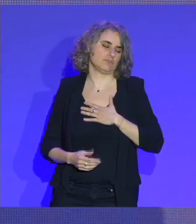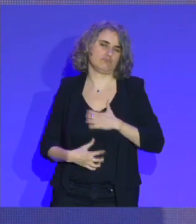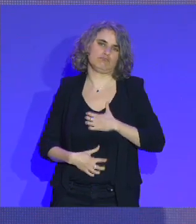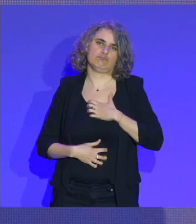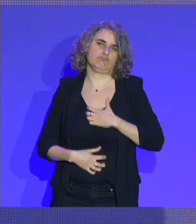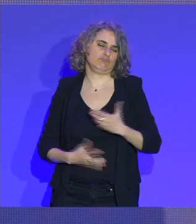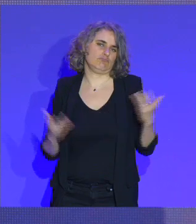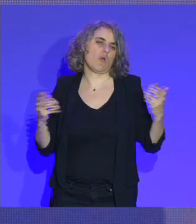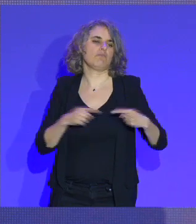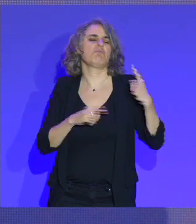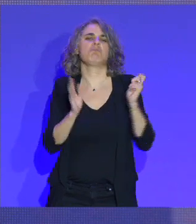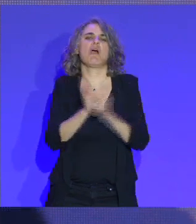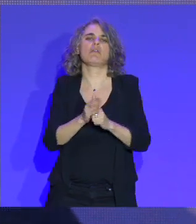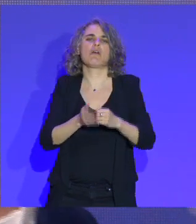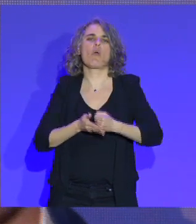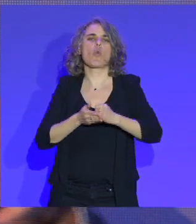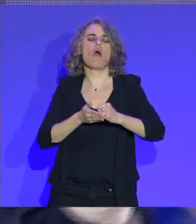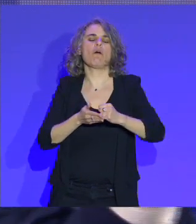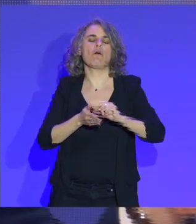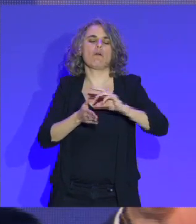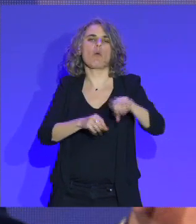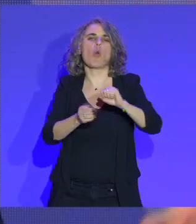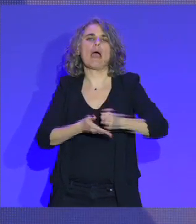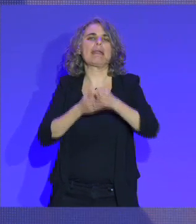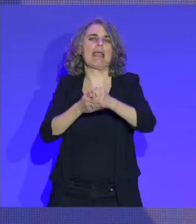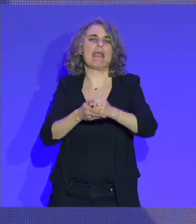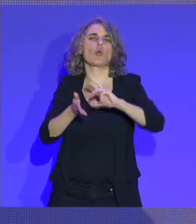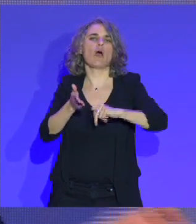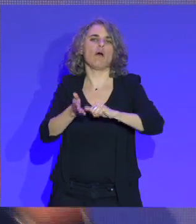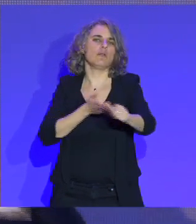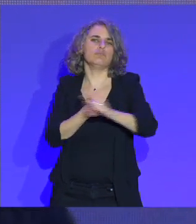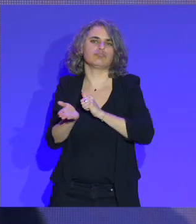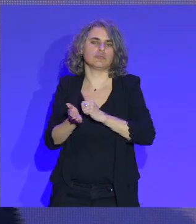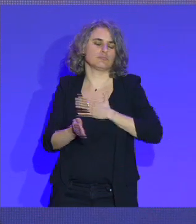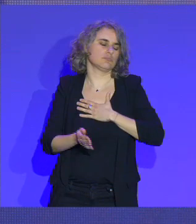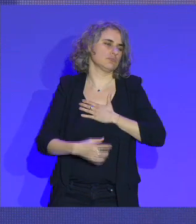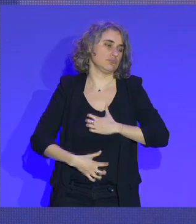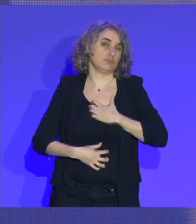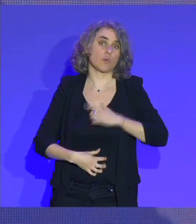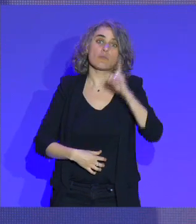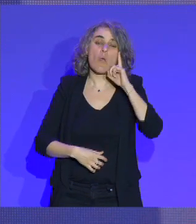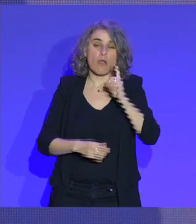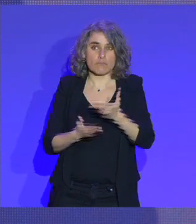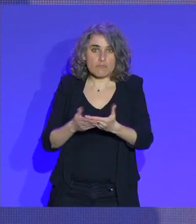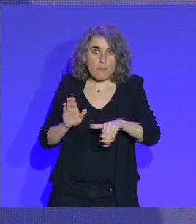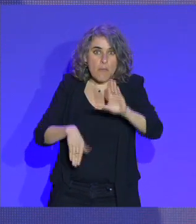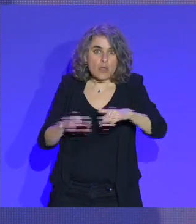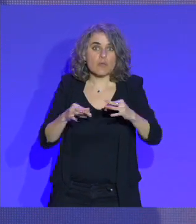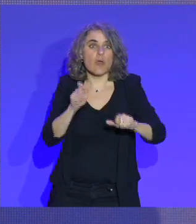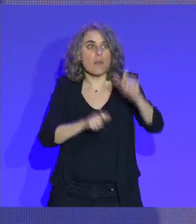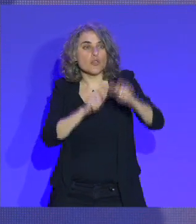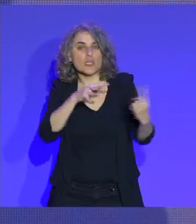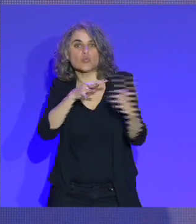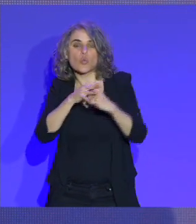suppression des emplois aidés. À la fois, c'était des emplois aidés assez efficaces du point de vue de l'insertion